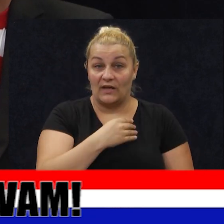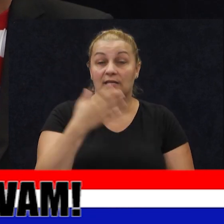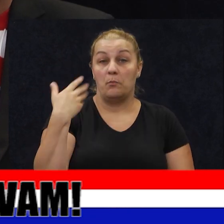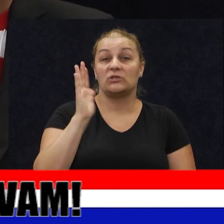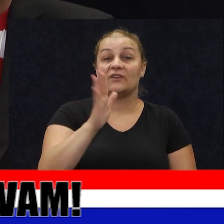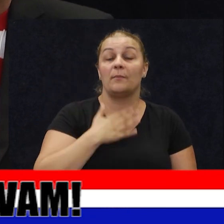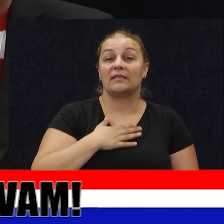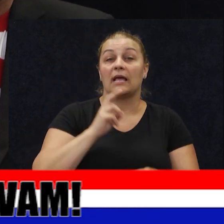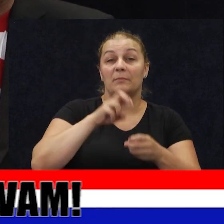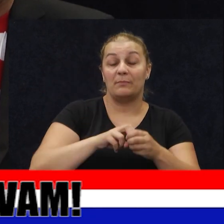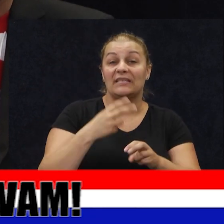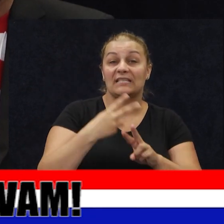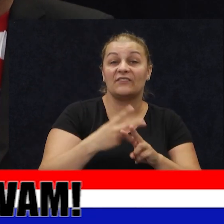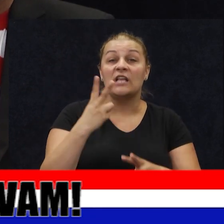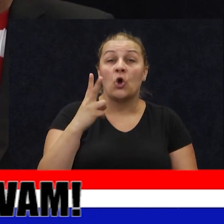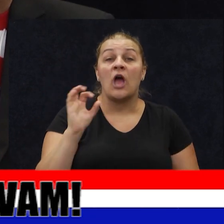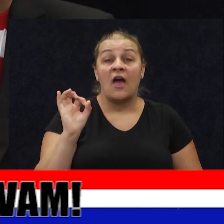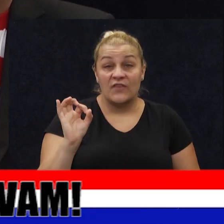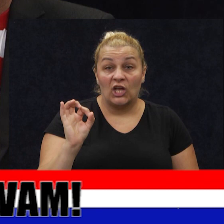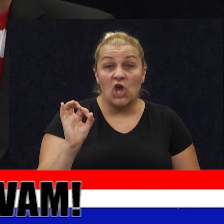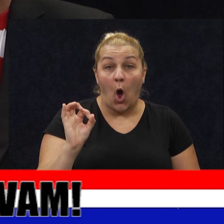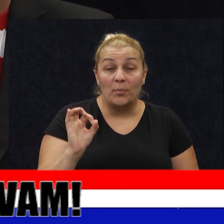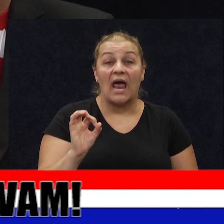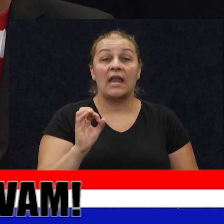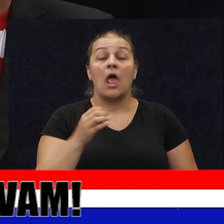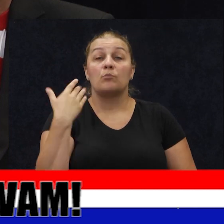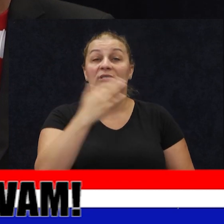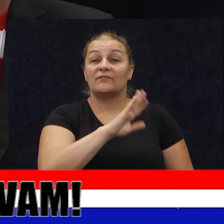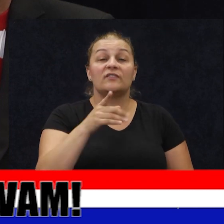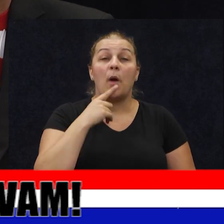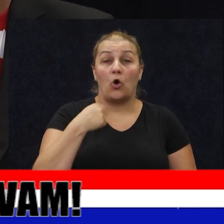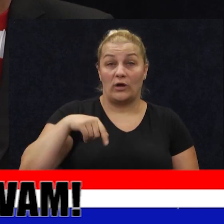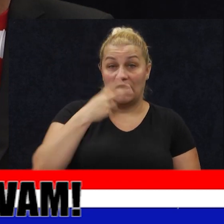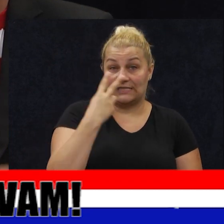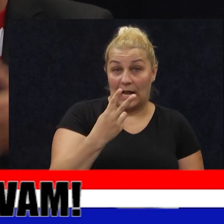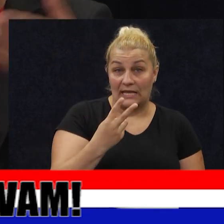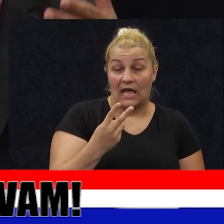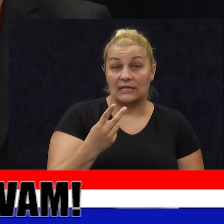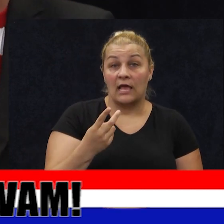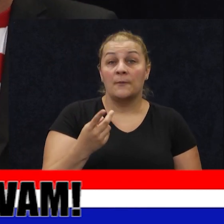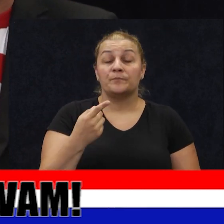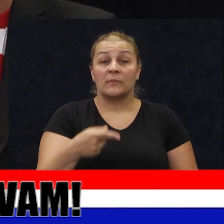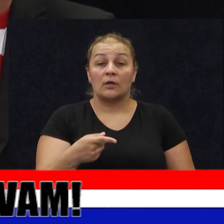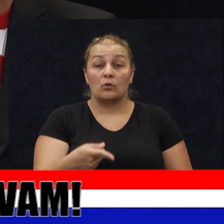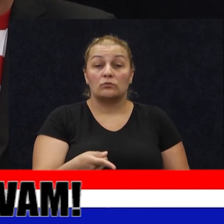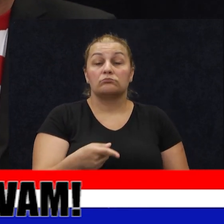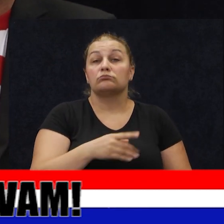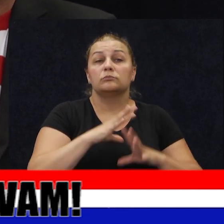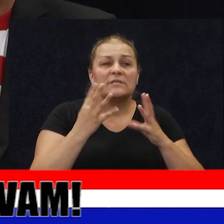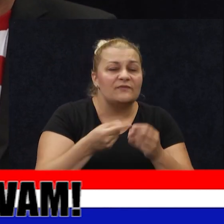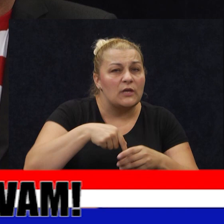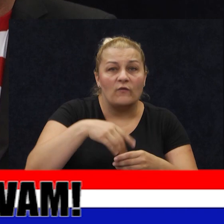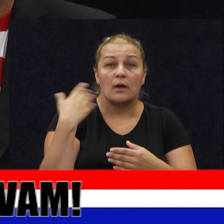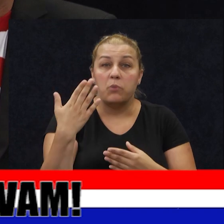vama, dragi pripadnici Hrvatskog bijeća, obrane, pozdrav svima koji nas gledate uzad niz svih ovih pozdrava,